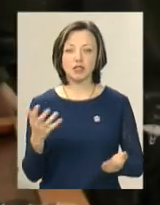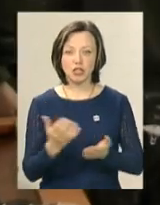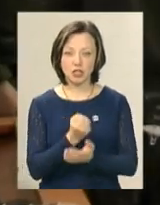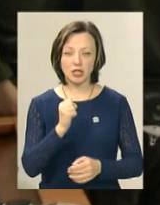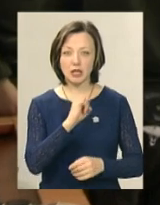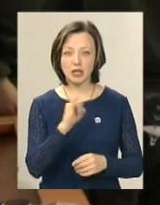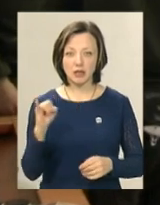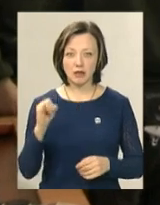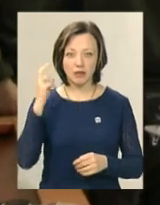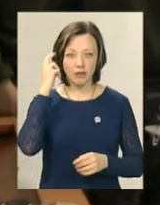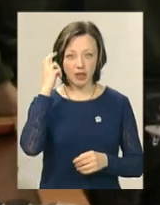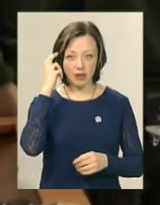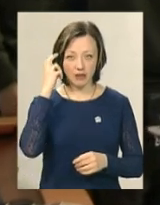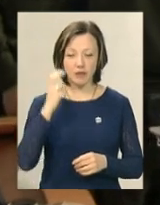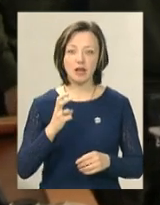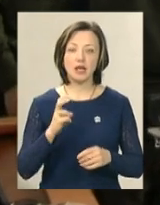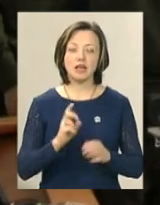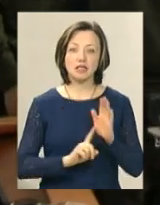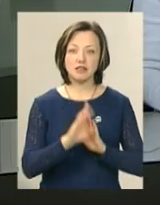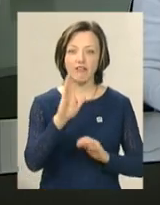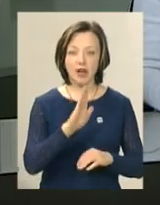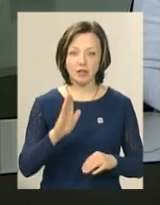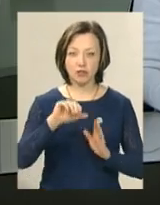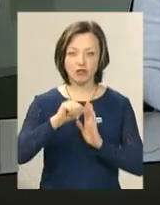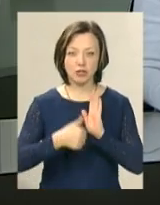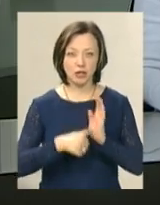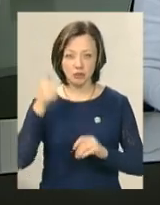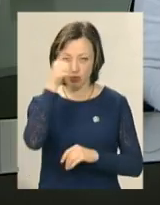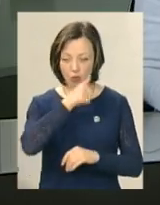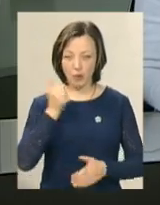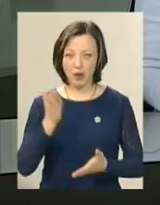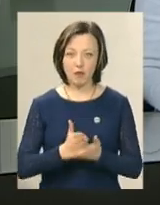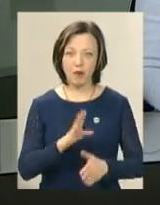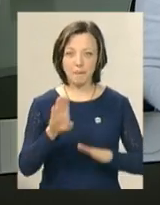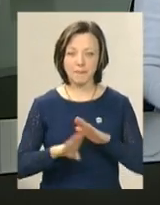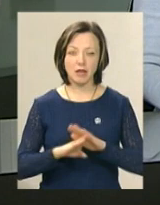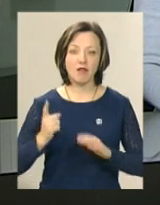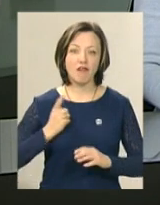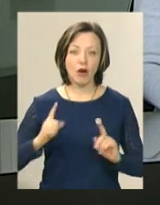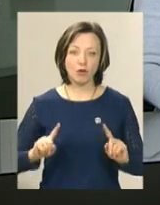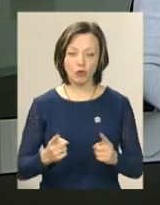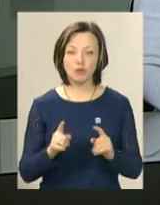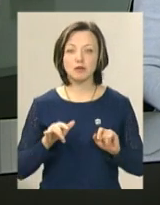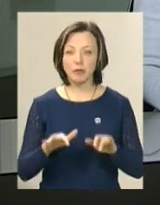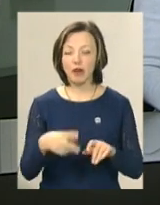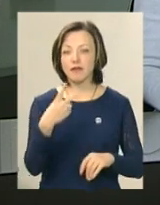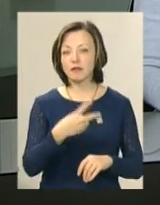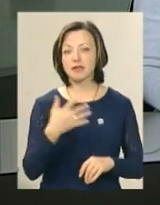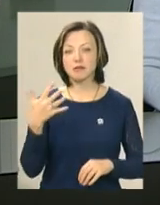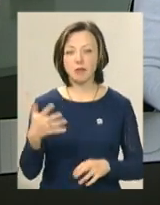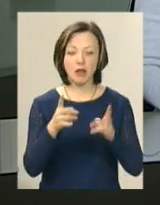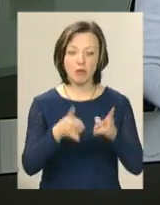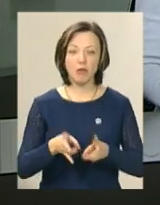Юлію Богонос у Києві. З вересня 2016-го вона перебуває під вартою. У справі 25